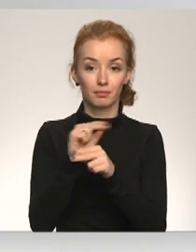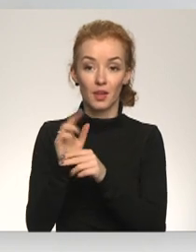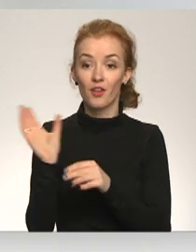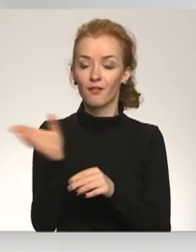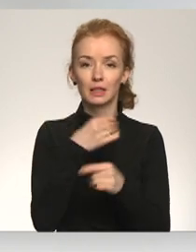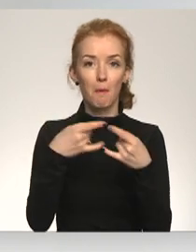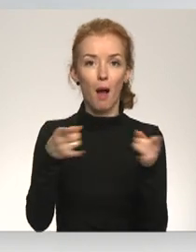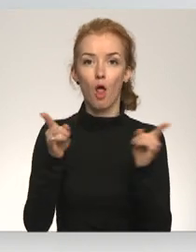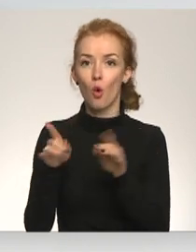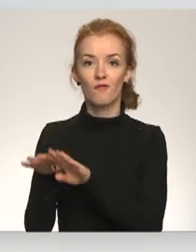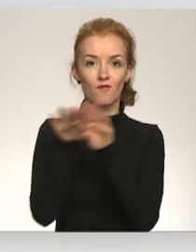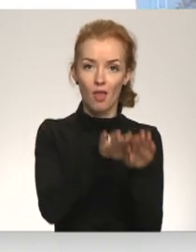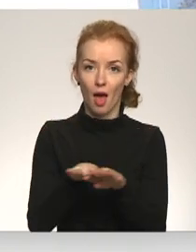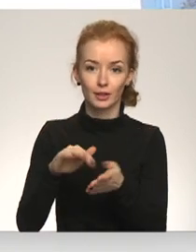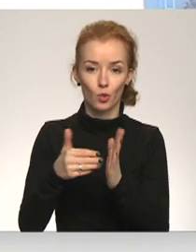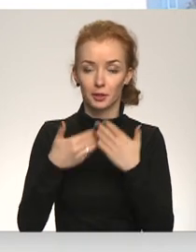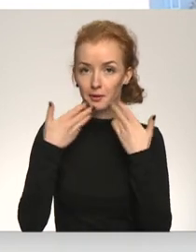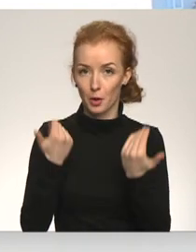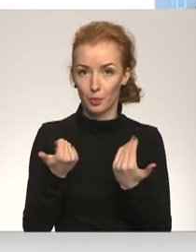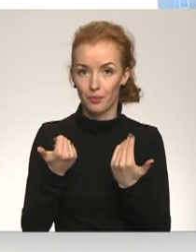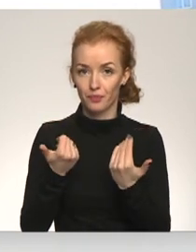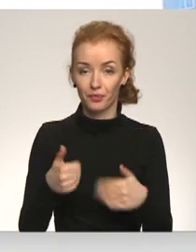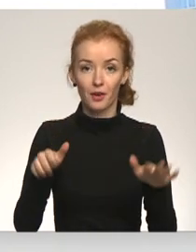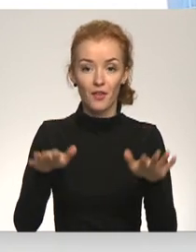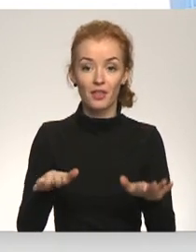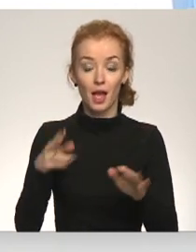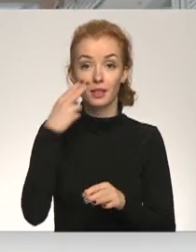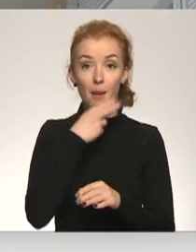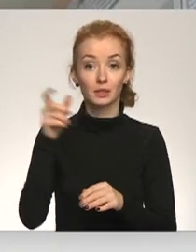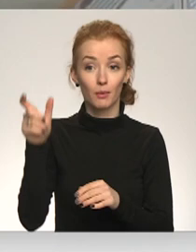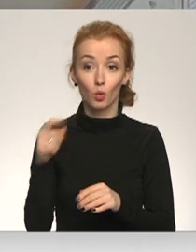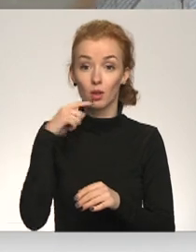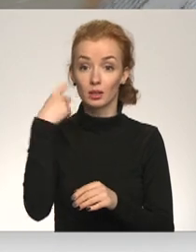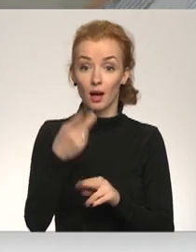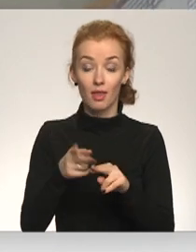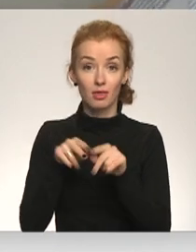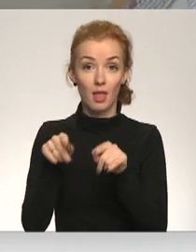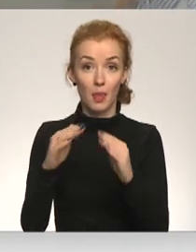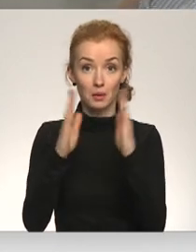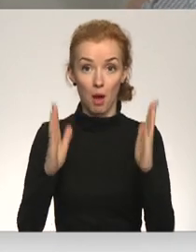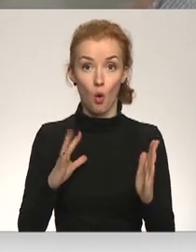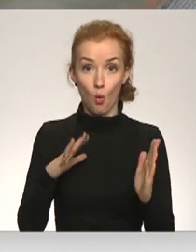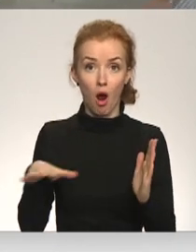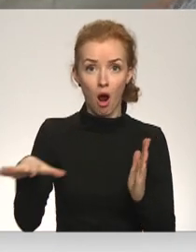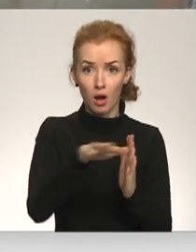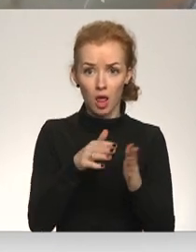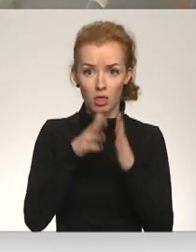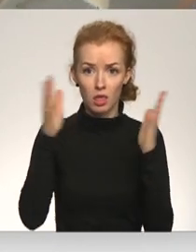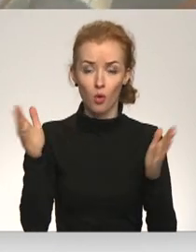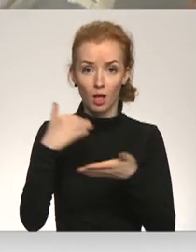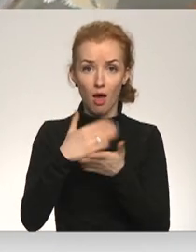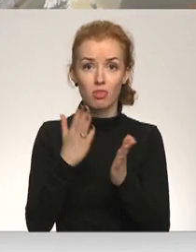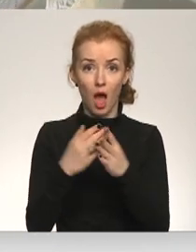balkoni nav guži vienādi. Vietējas apsaimniekotājs norāda, šādas mājas ogre ir vairākas. Daļai no māja